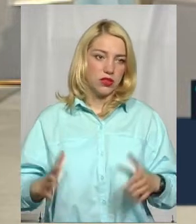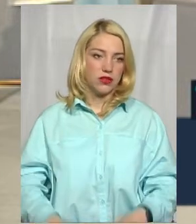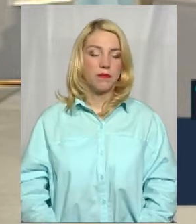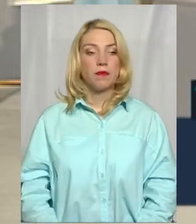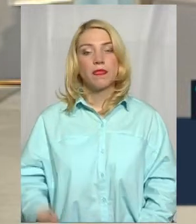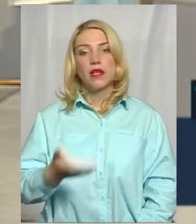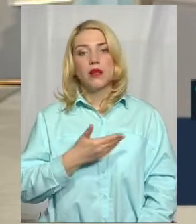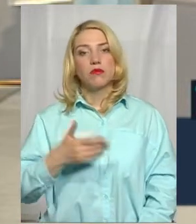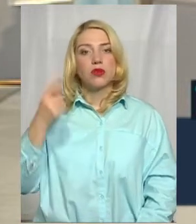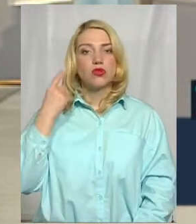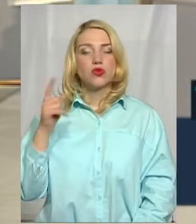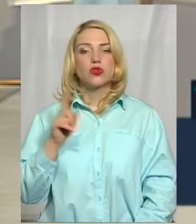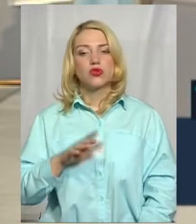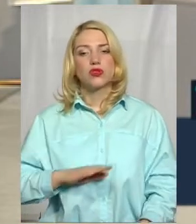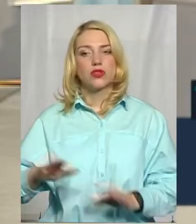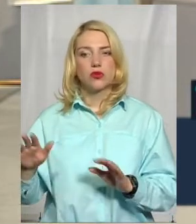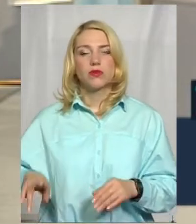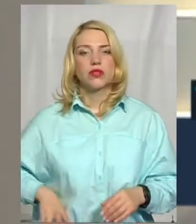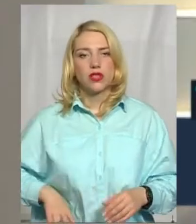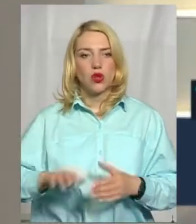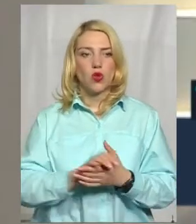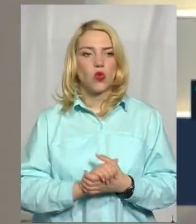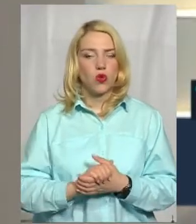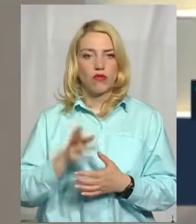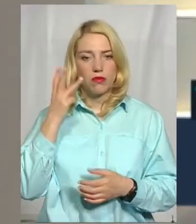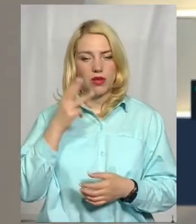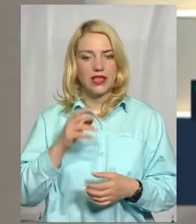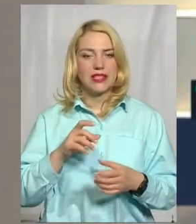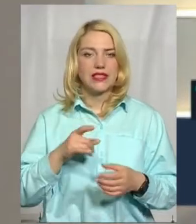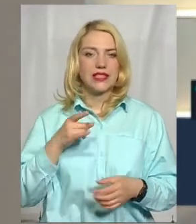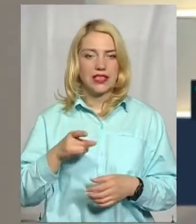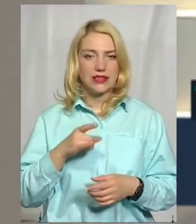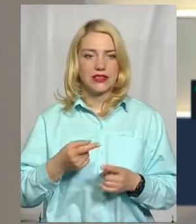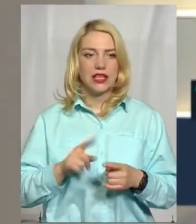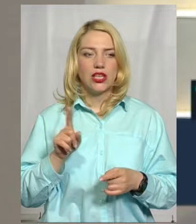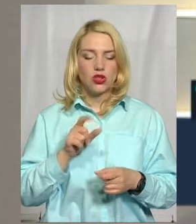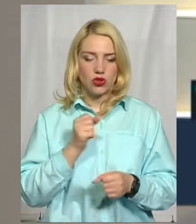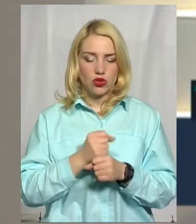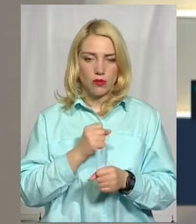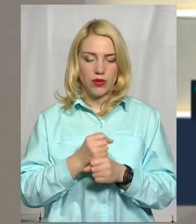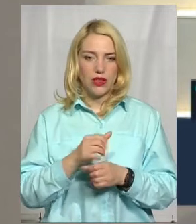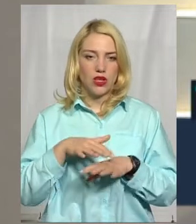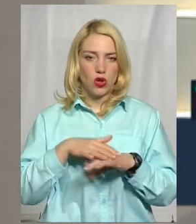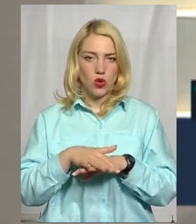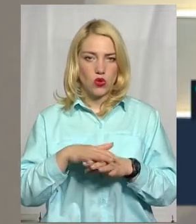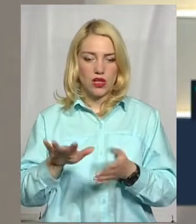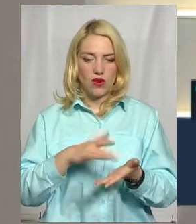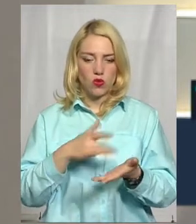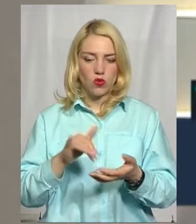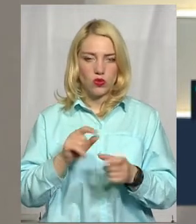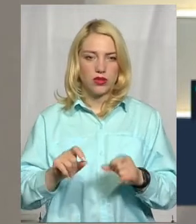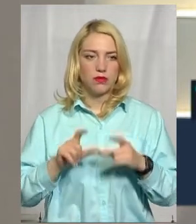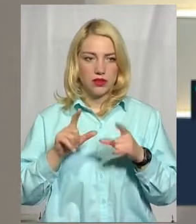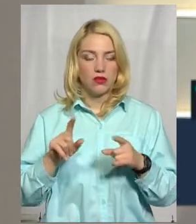От ми чули, що заступниця директора ТОВ «Хмельницьке таксі» каже, що зробили розрахунок, піднімаємо тариф. От так кожен перевізник